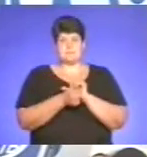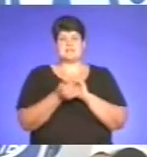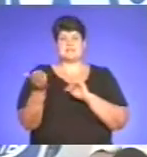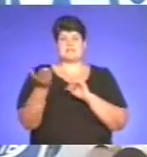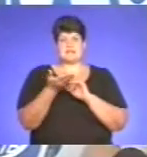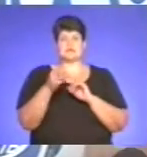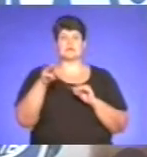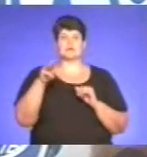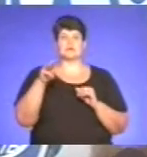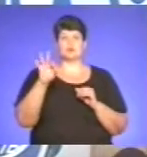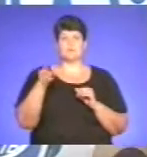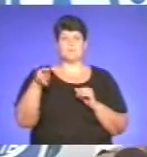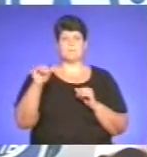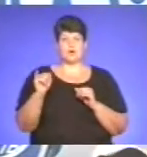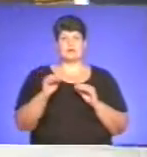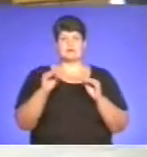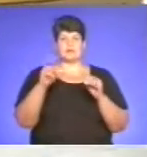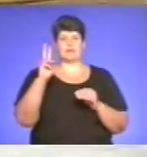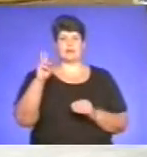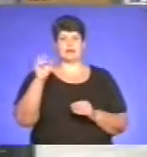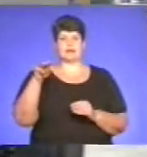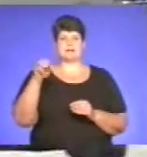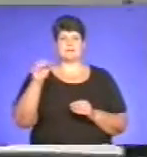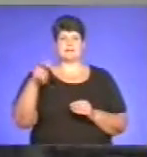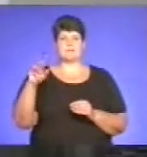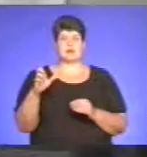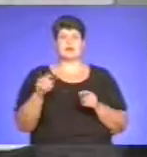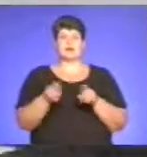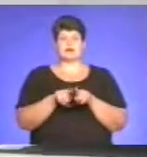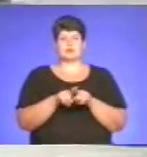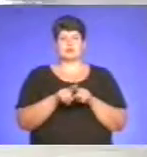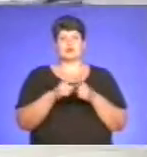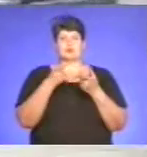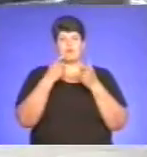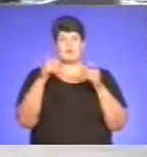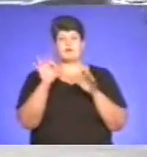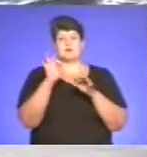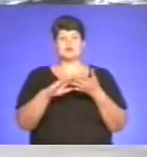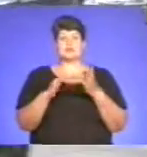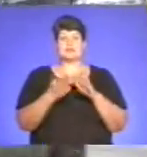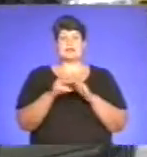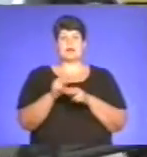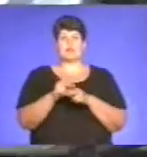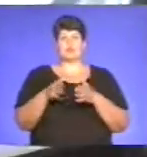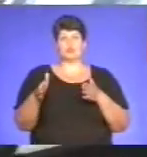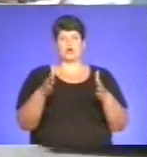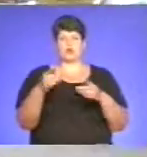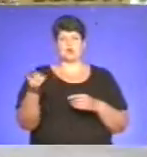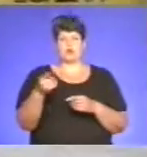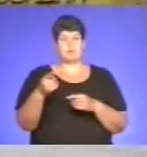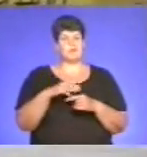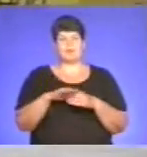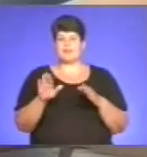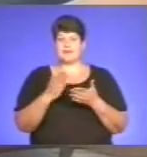тополь садимо тепер катальби. Також проінформували про ситуацію із ремонтом доріг у Тернополі. А вона